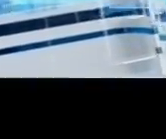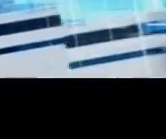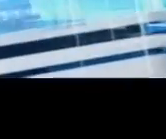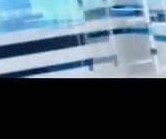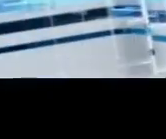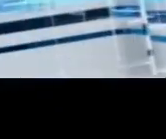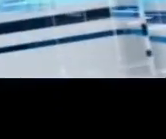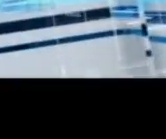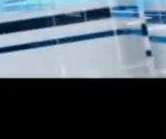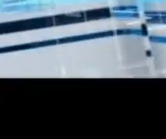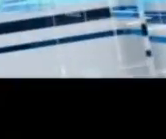һе екіміне ұстықсу